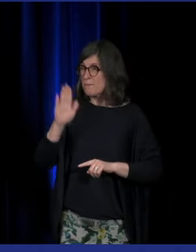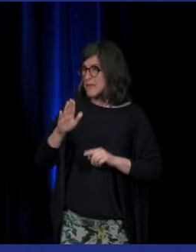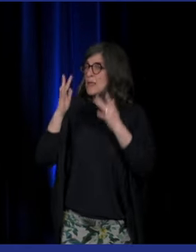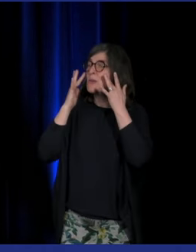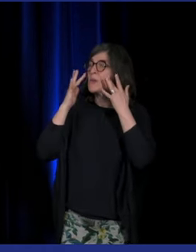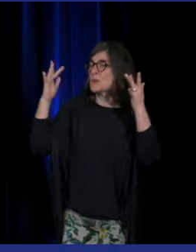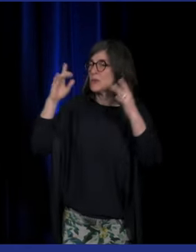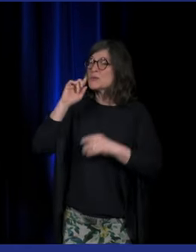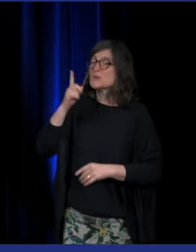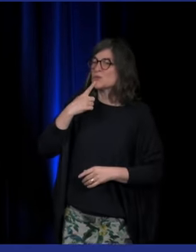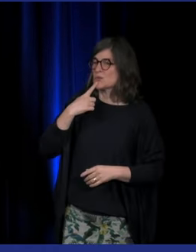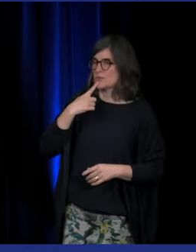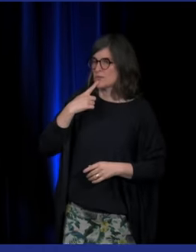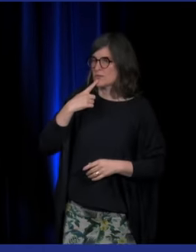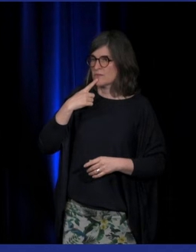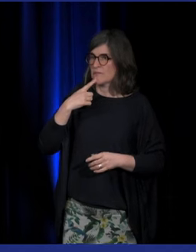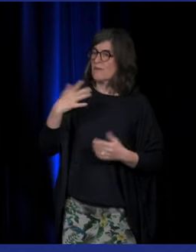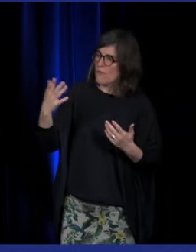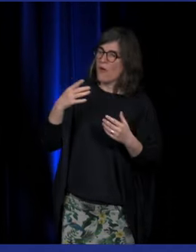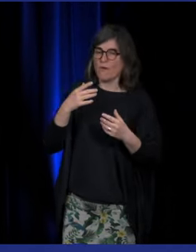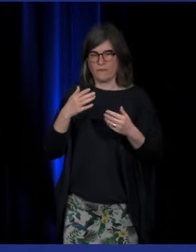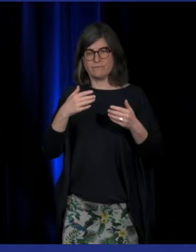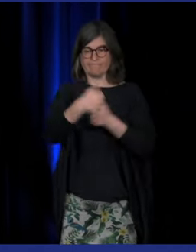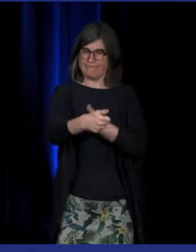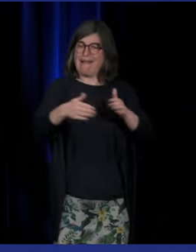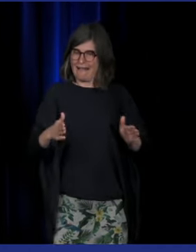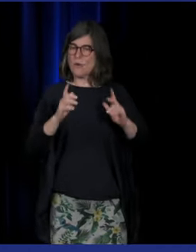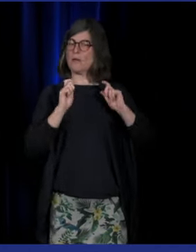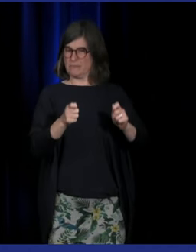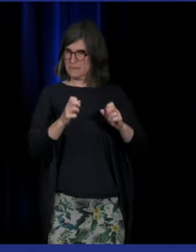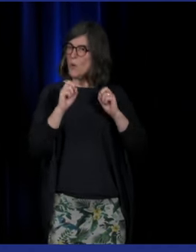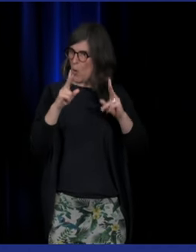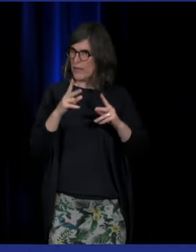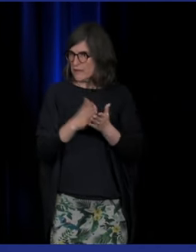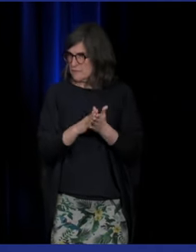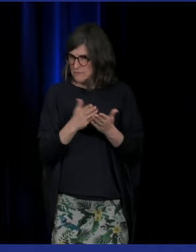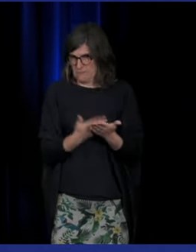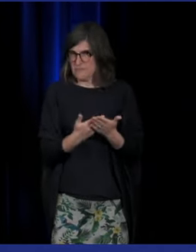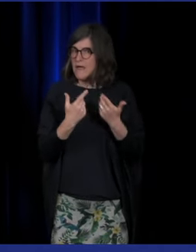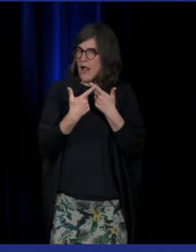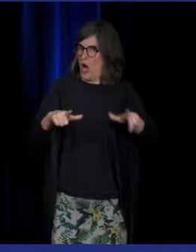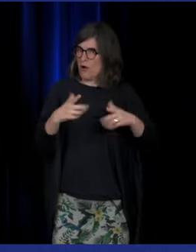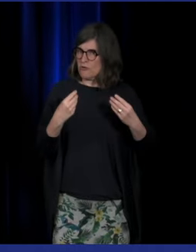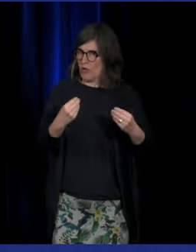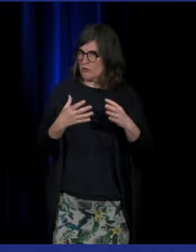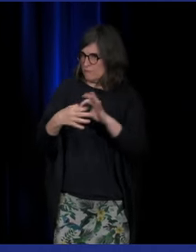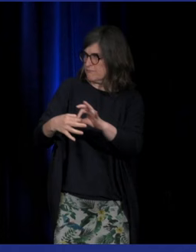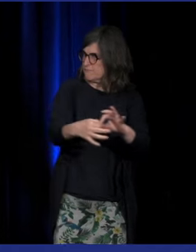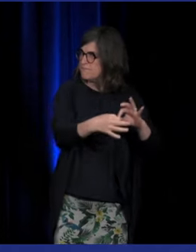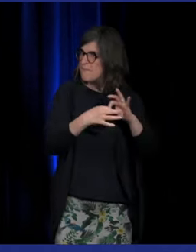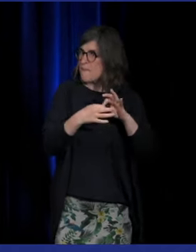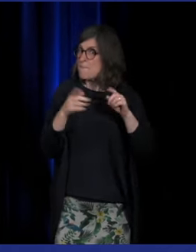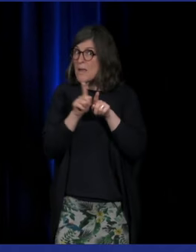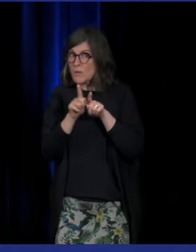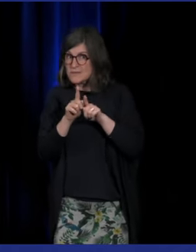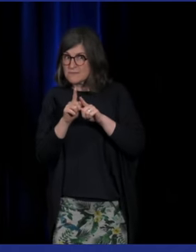quand on parle des sourds, à part le fait qu'on parle d'une catégorie socio-anthropologique, dont la langue, c'est l'élément rassembleur, on parle aussi des